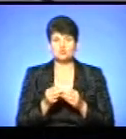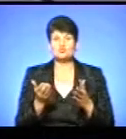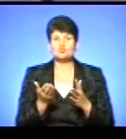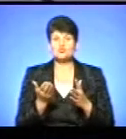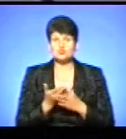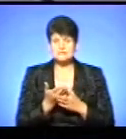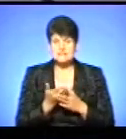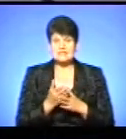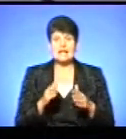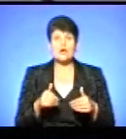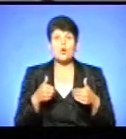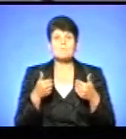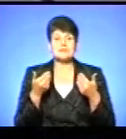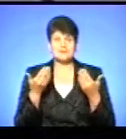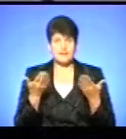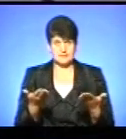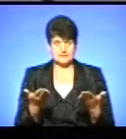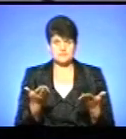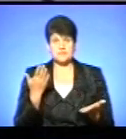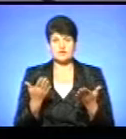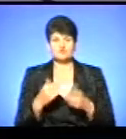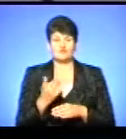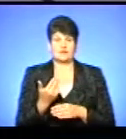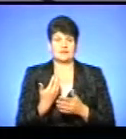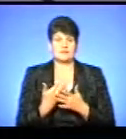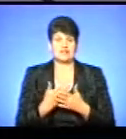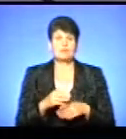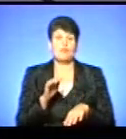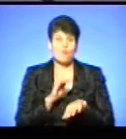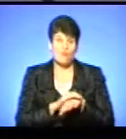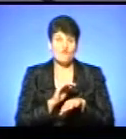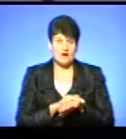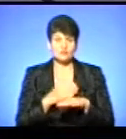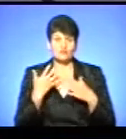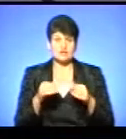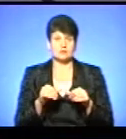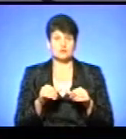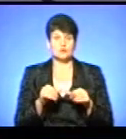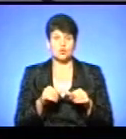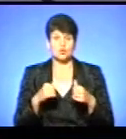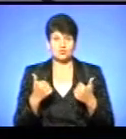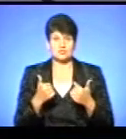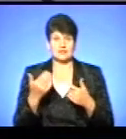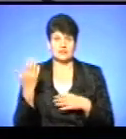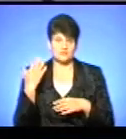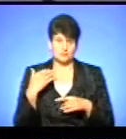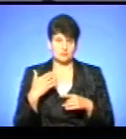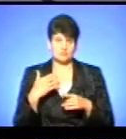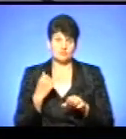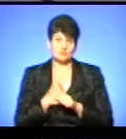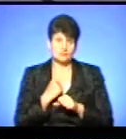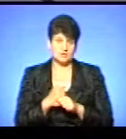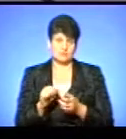Рекомендація, якщо ви, скажімо, де-факто вже розлучені давно, то впорядкувати це